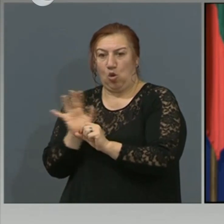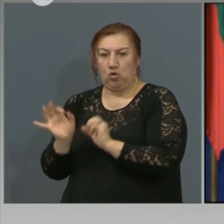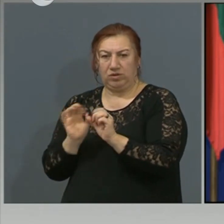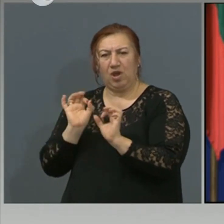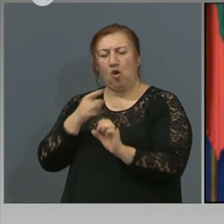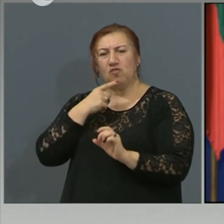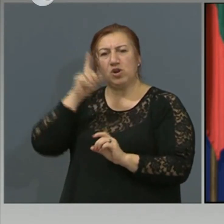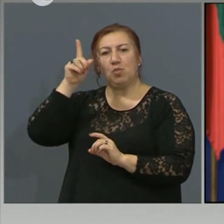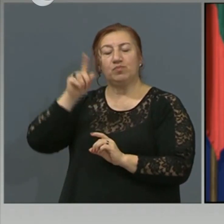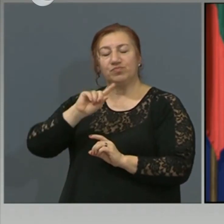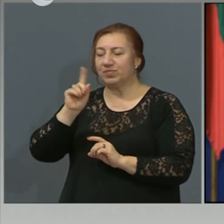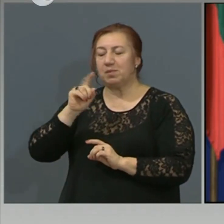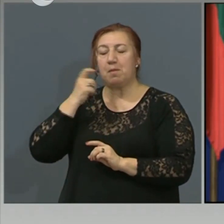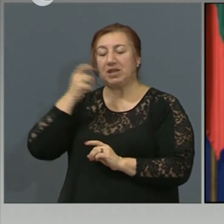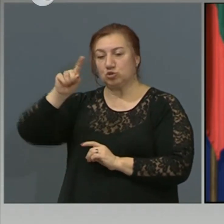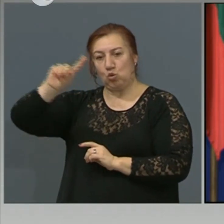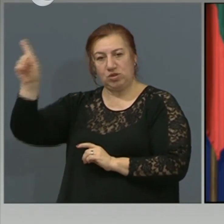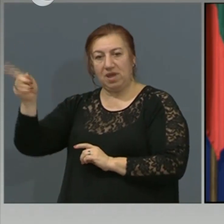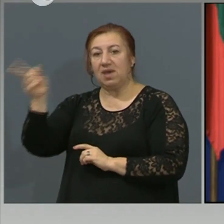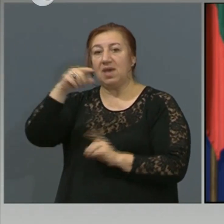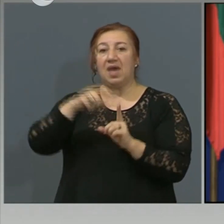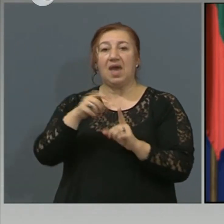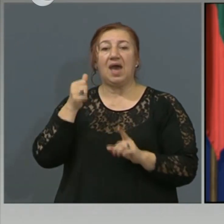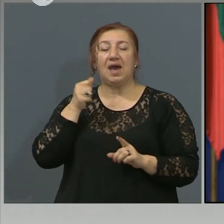проби на медик. Но не заразен.